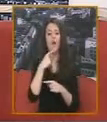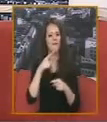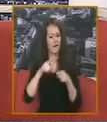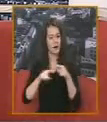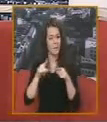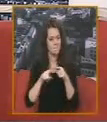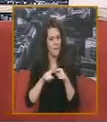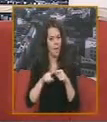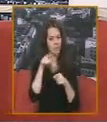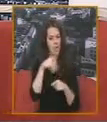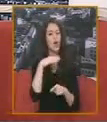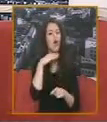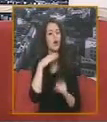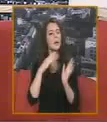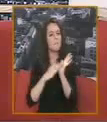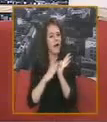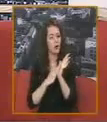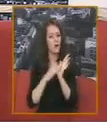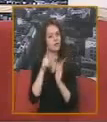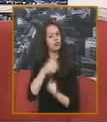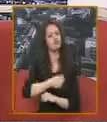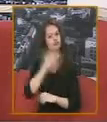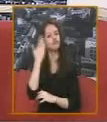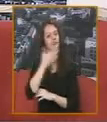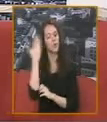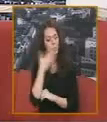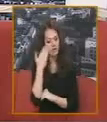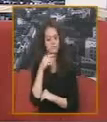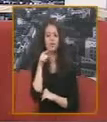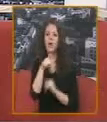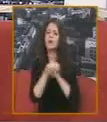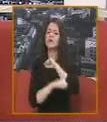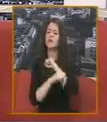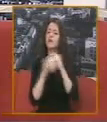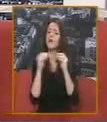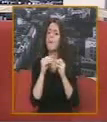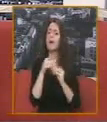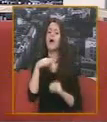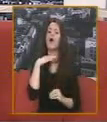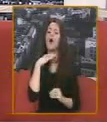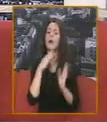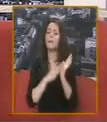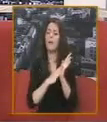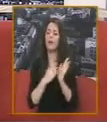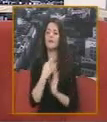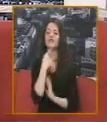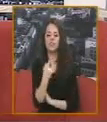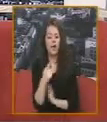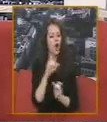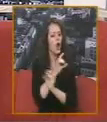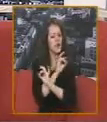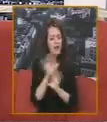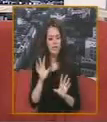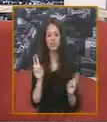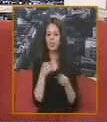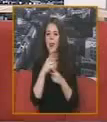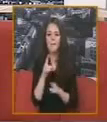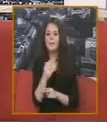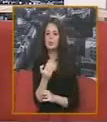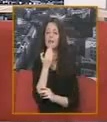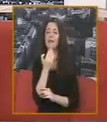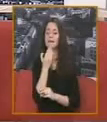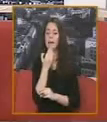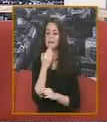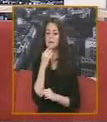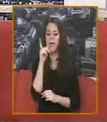komada Drekav za studio B Goran Marković tada Da ništa ne može da zasmeje čoveka Kao ne sreća Ovo ne